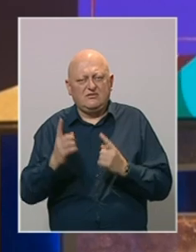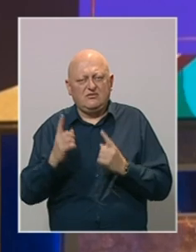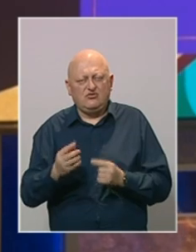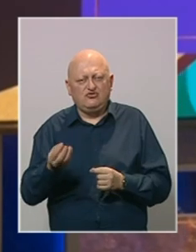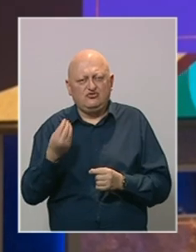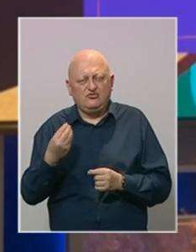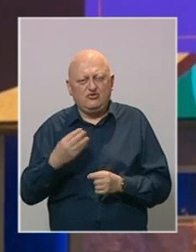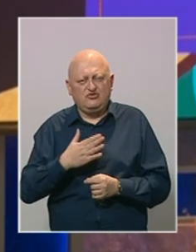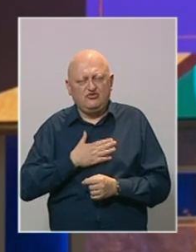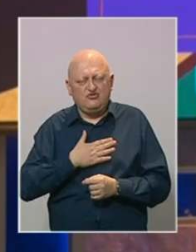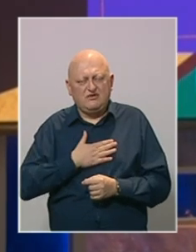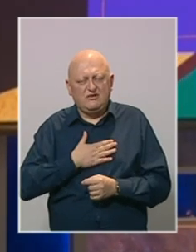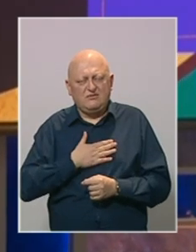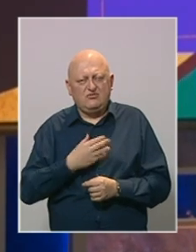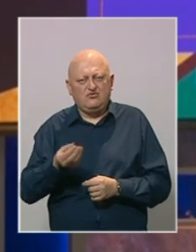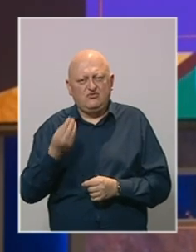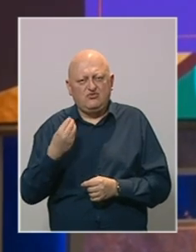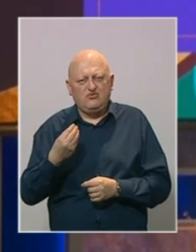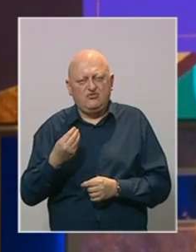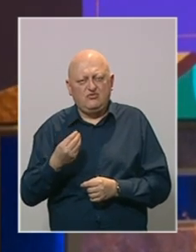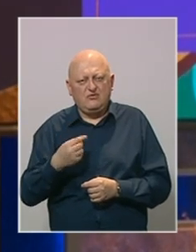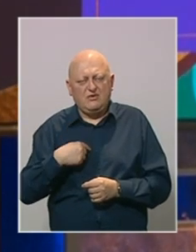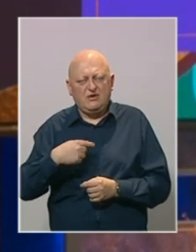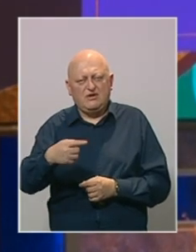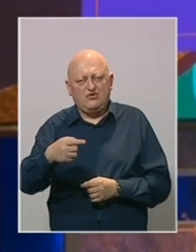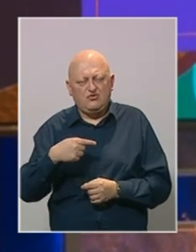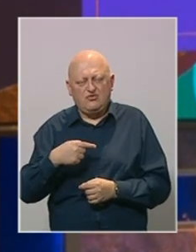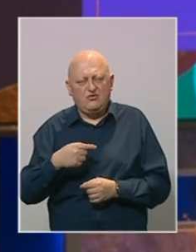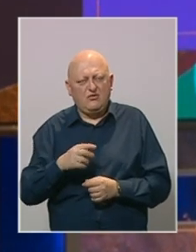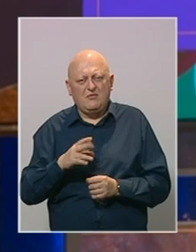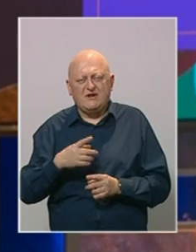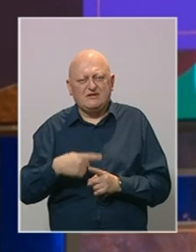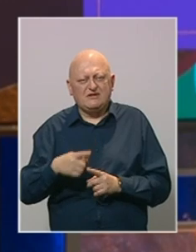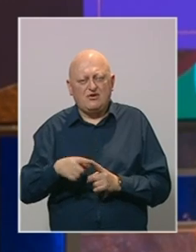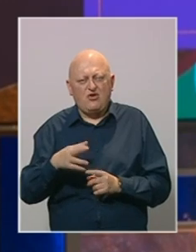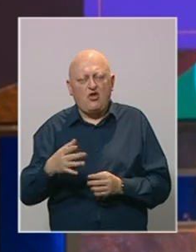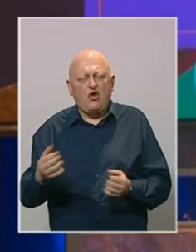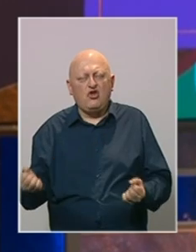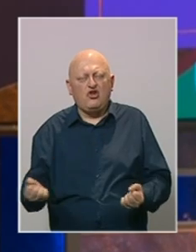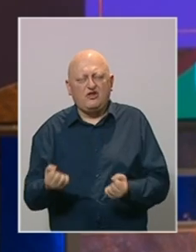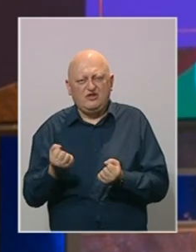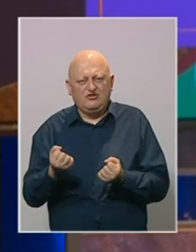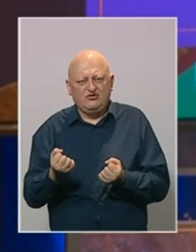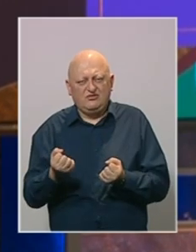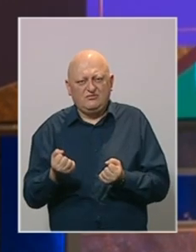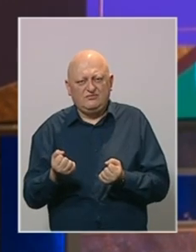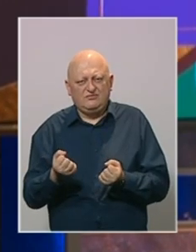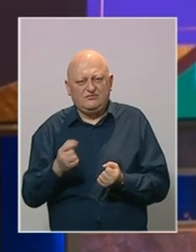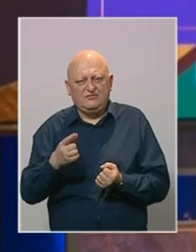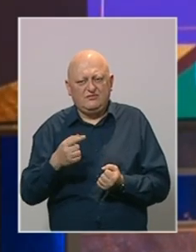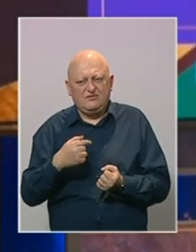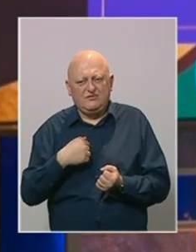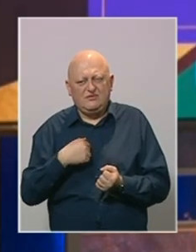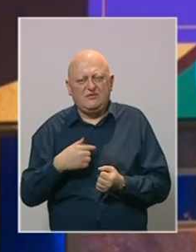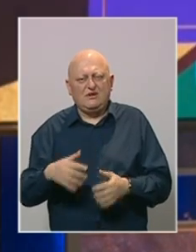dobrotu u sebi i dobrotu jedni u drugima bez obzira koliko je to teško. Vi mene da